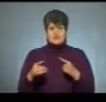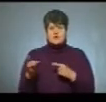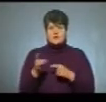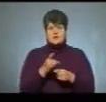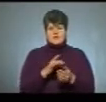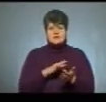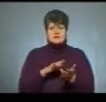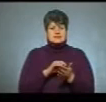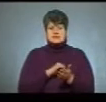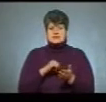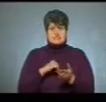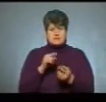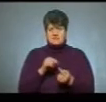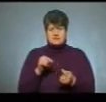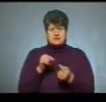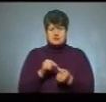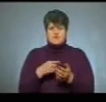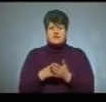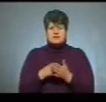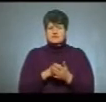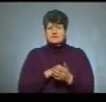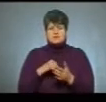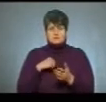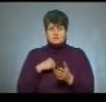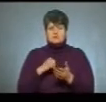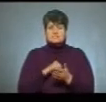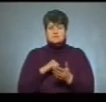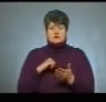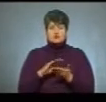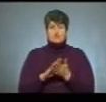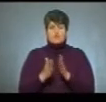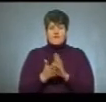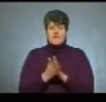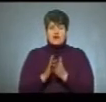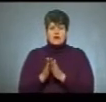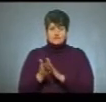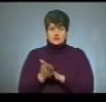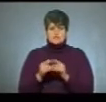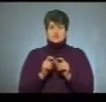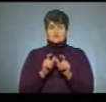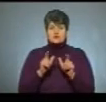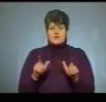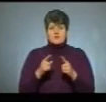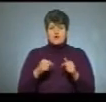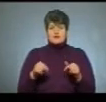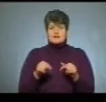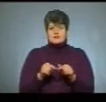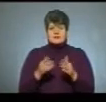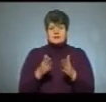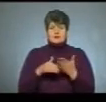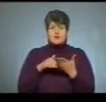визначають вартість, тому що вони самостійно домовляються із відповідними установами, організаціями, які